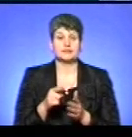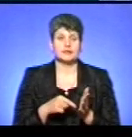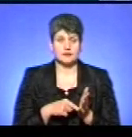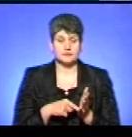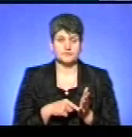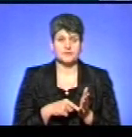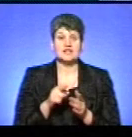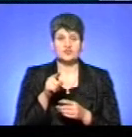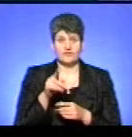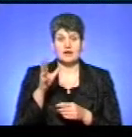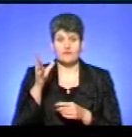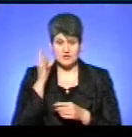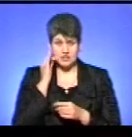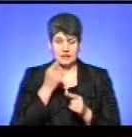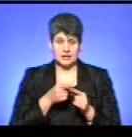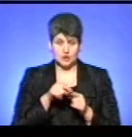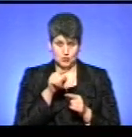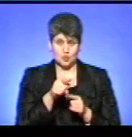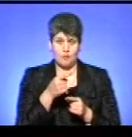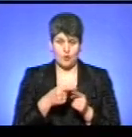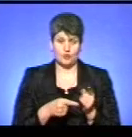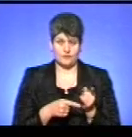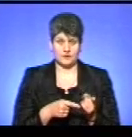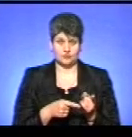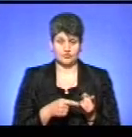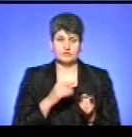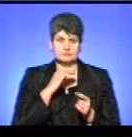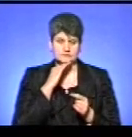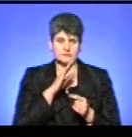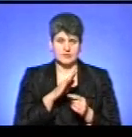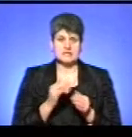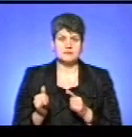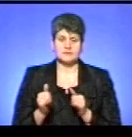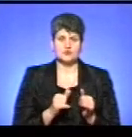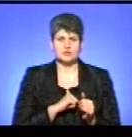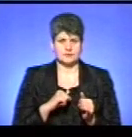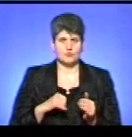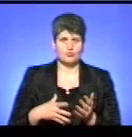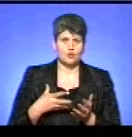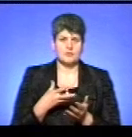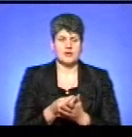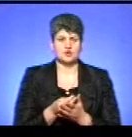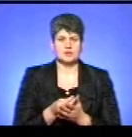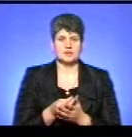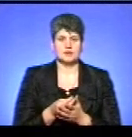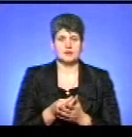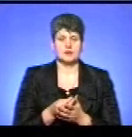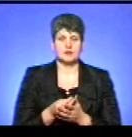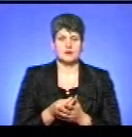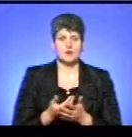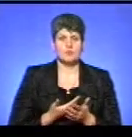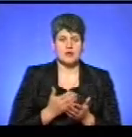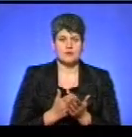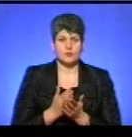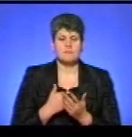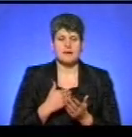Чи ви вважаєте оцю половину достатньо забезпеченими, щоб самостійно оплачувати комунальні послуги? Ми маємо